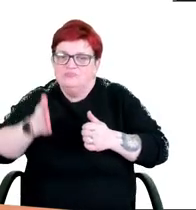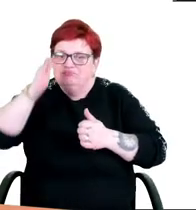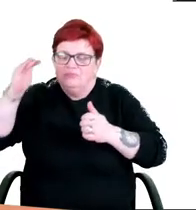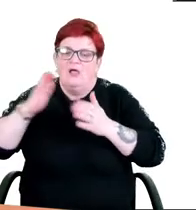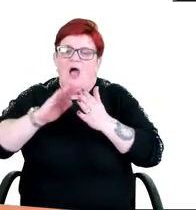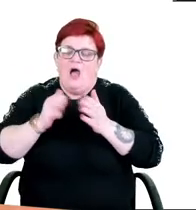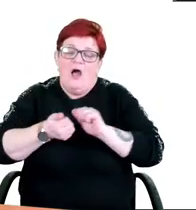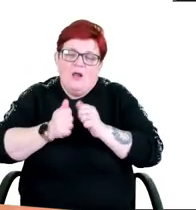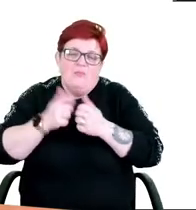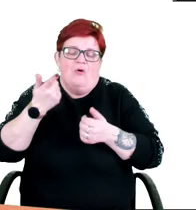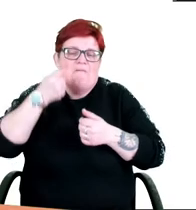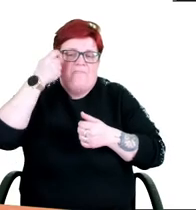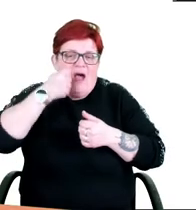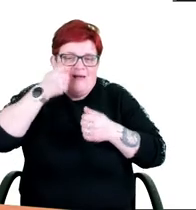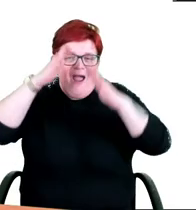ogródków letnich.